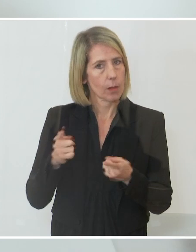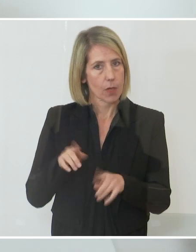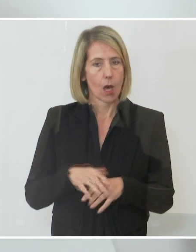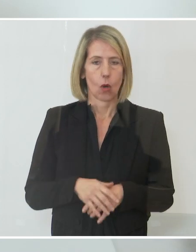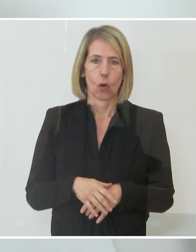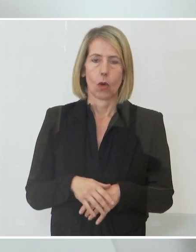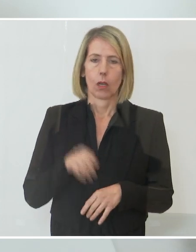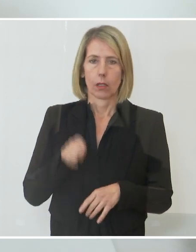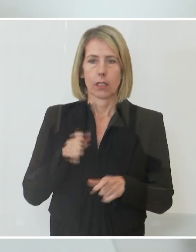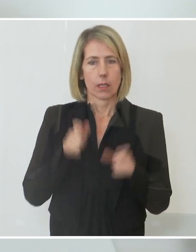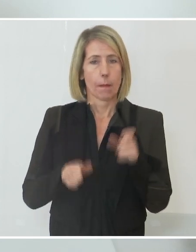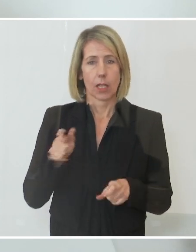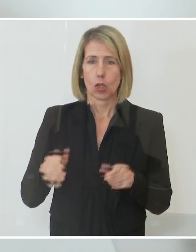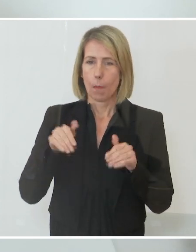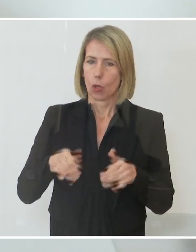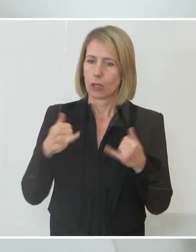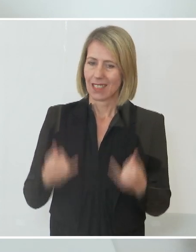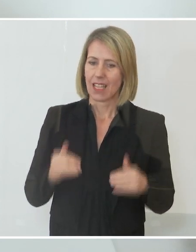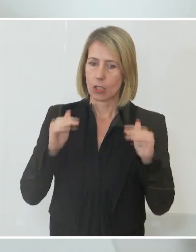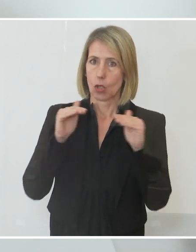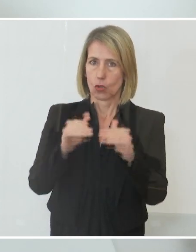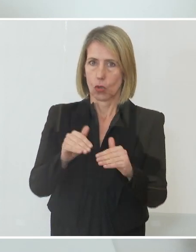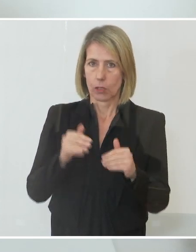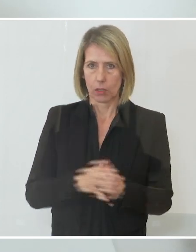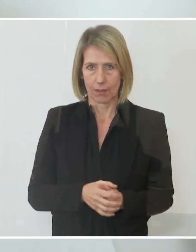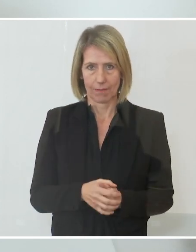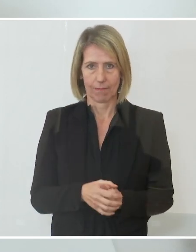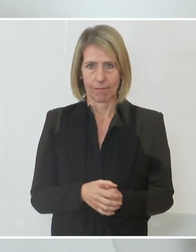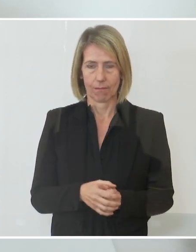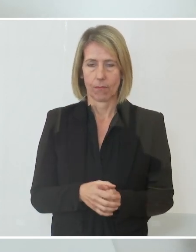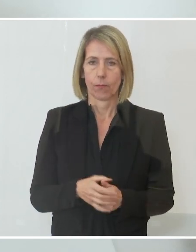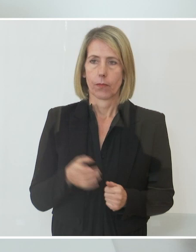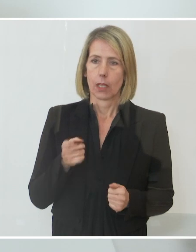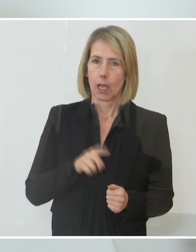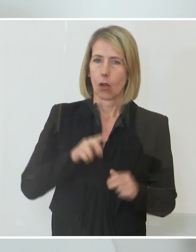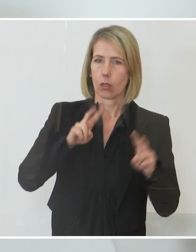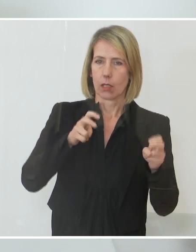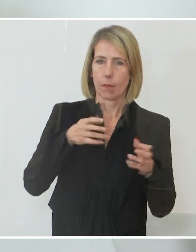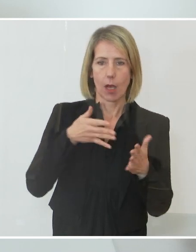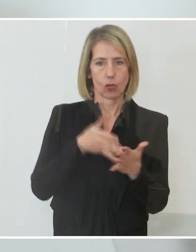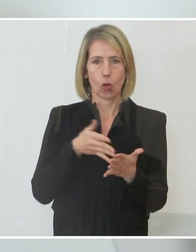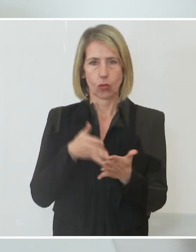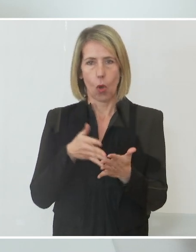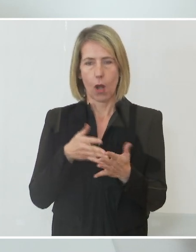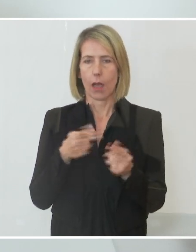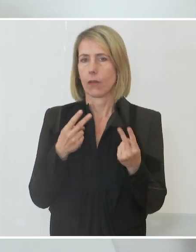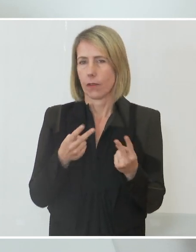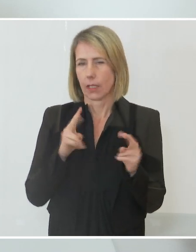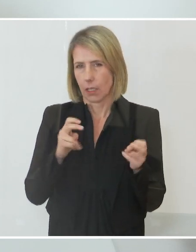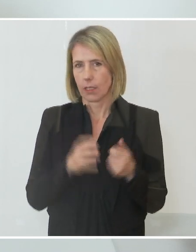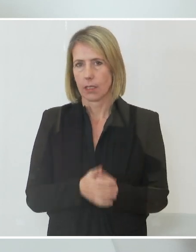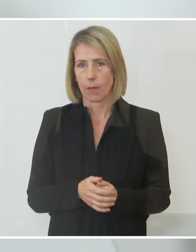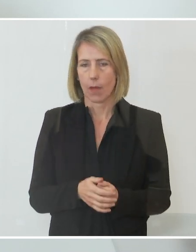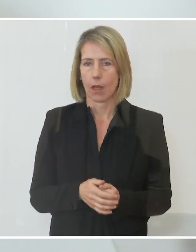Menschen, die wir jetzt schützen müssen. Ich glaube auch, das Thema Kontrolle ist hier ein ganz wichtiges. Es muss